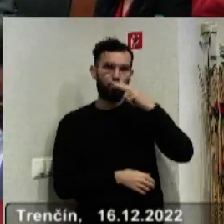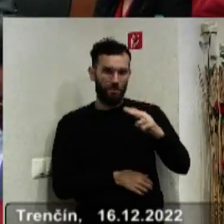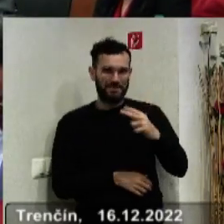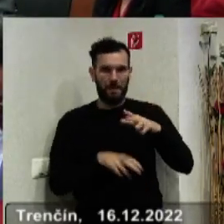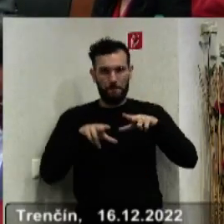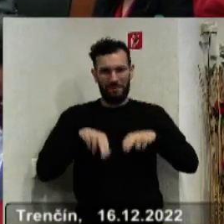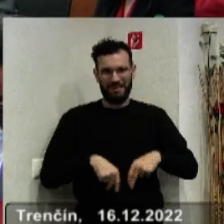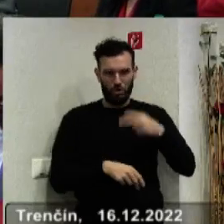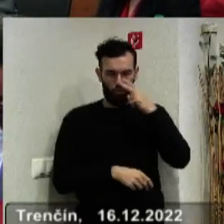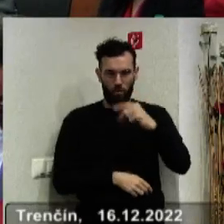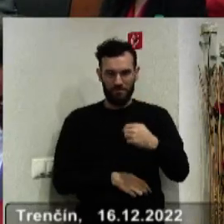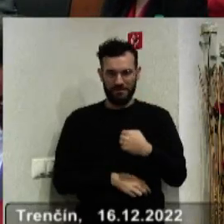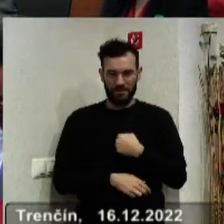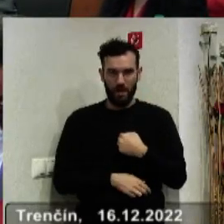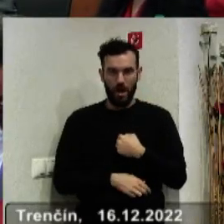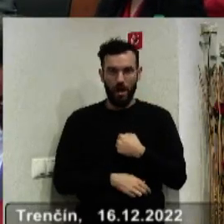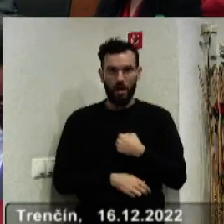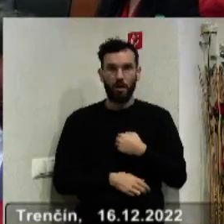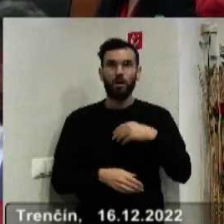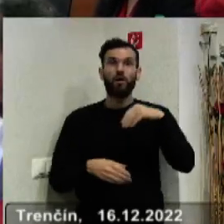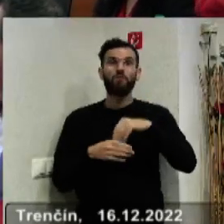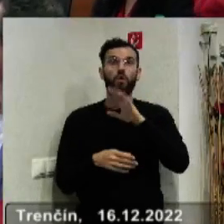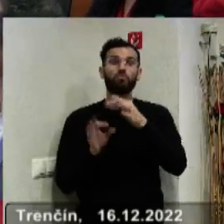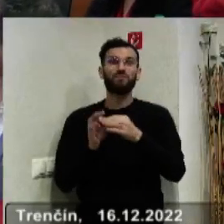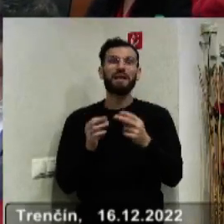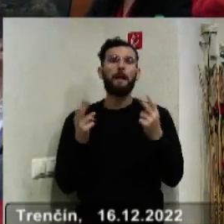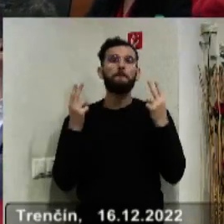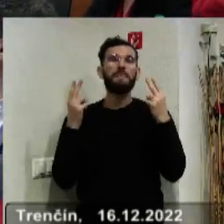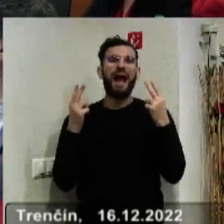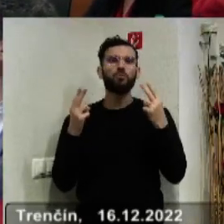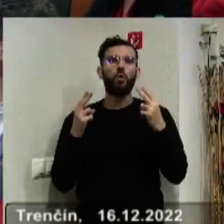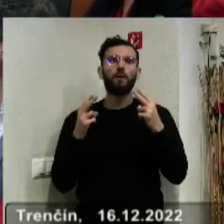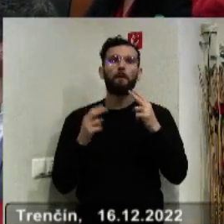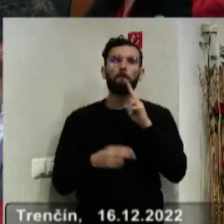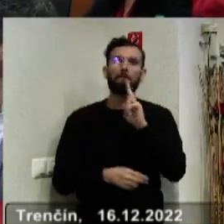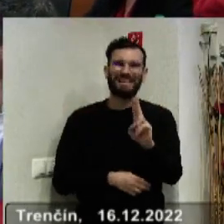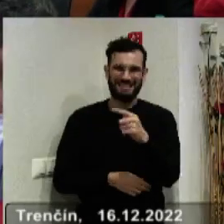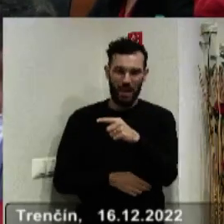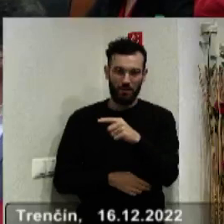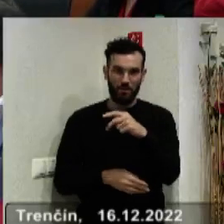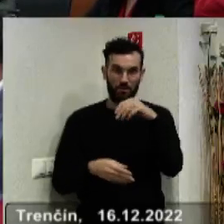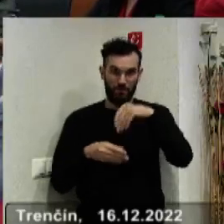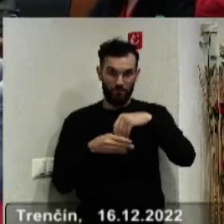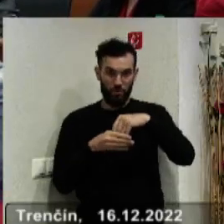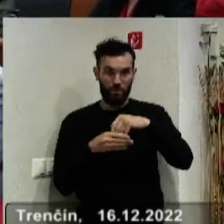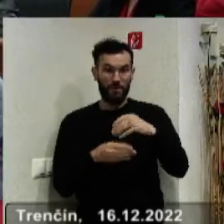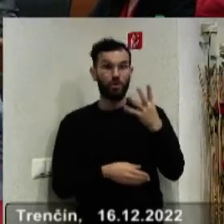predsedničky komisie, do ktorej kompetencie patria majetkové príznania, že zo 14